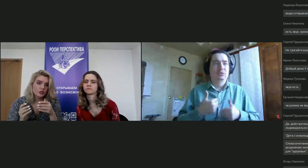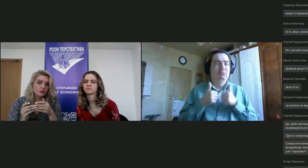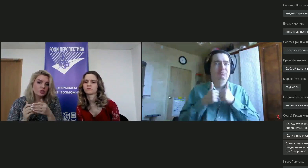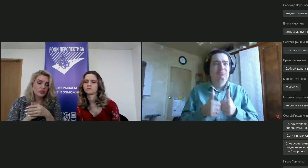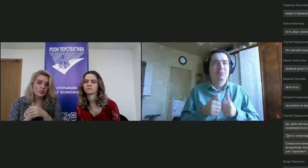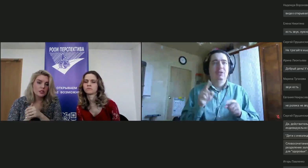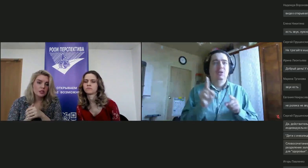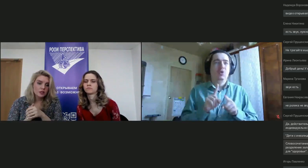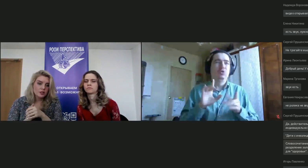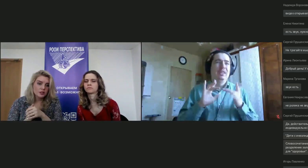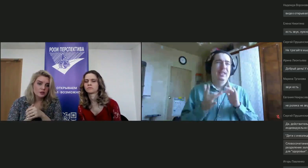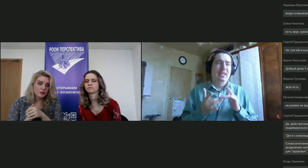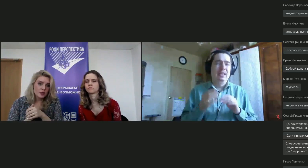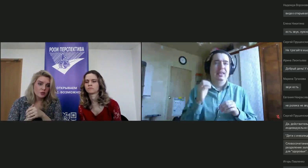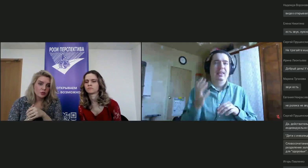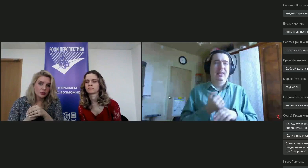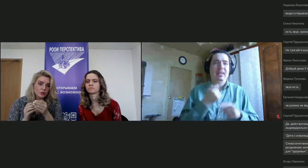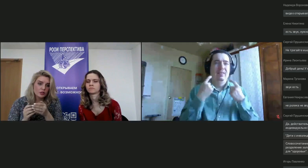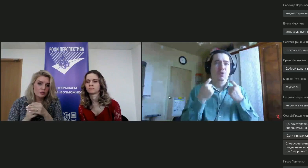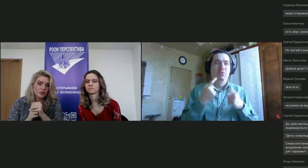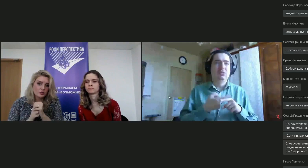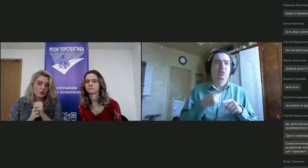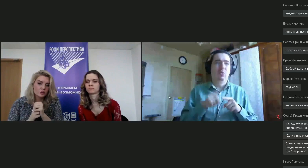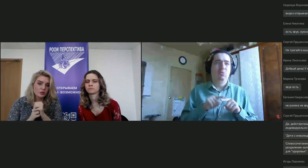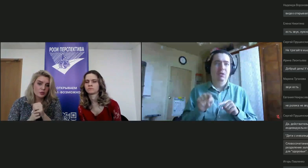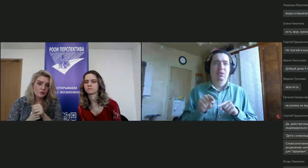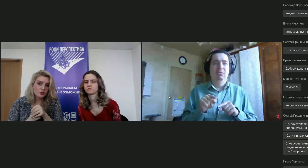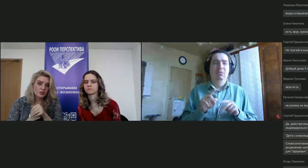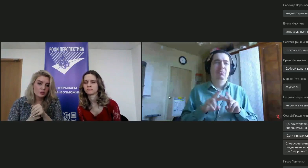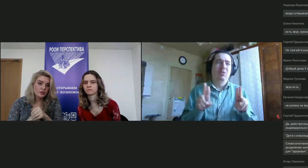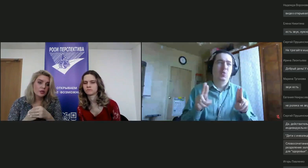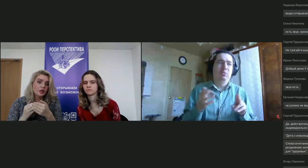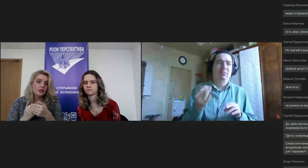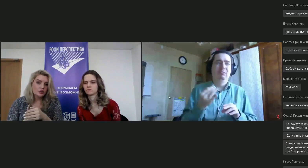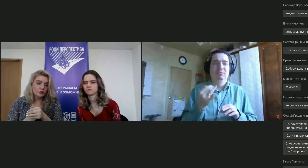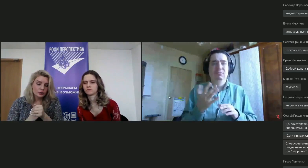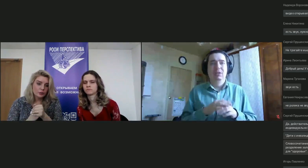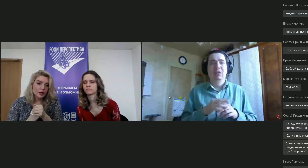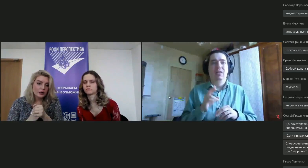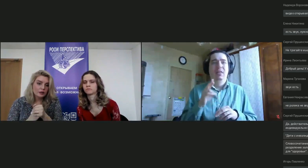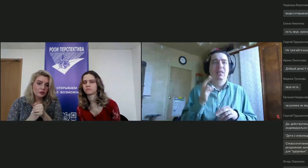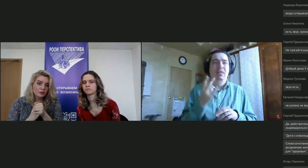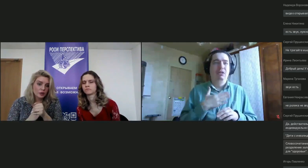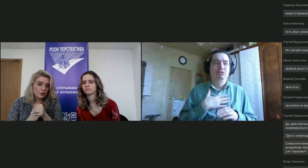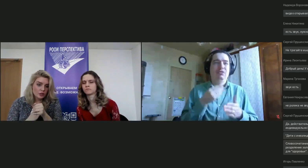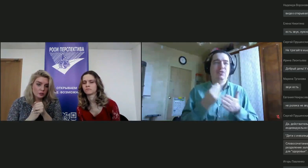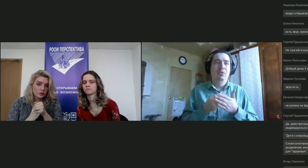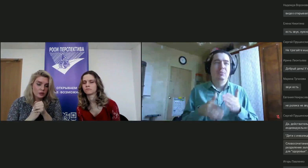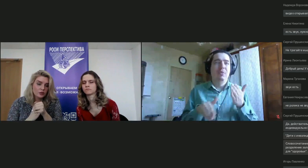вы можете также в интернете найти информацию об этом. И если у вас есть подобный запрос, можете с ним пойти. Наш фонд помогает